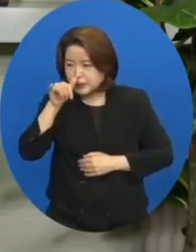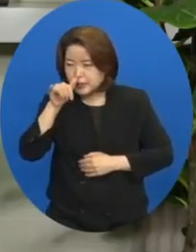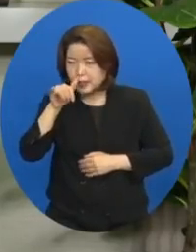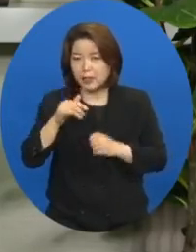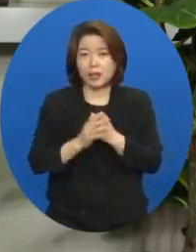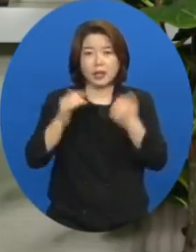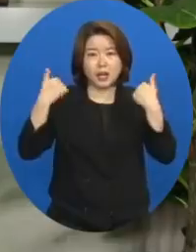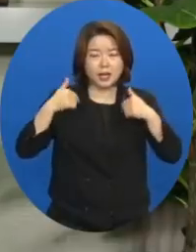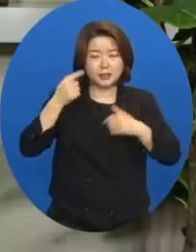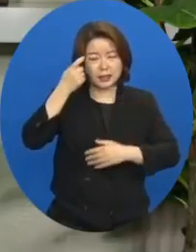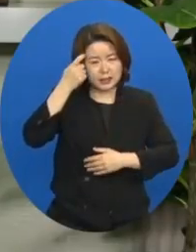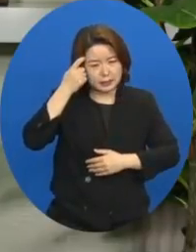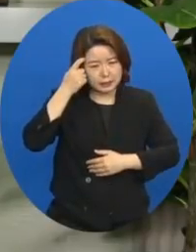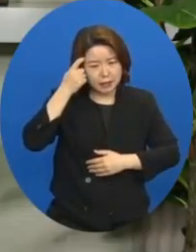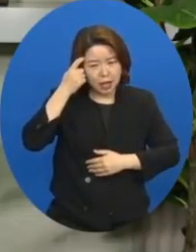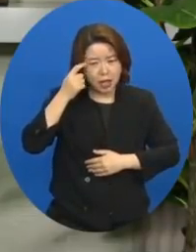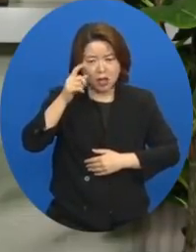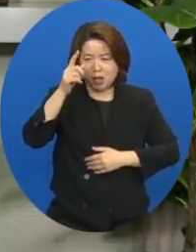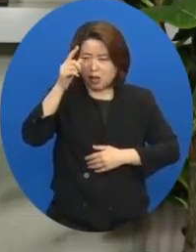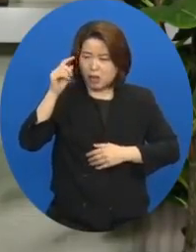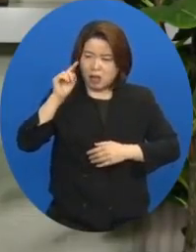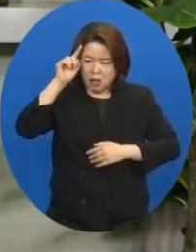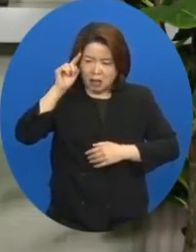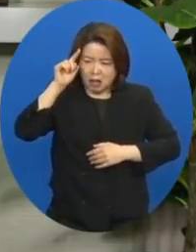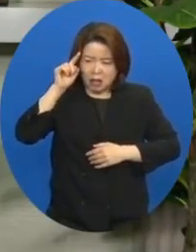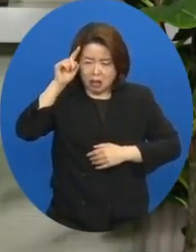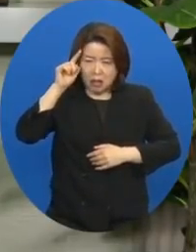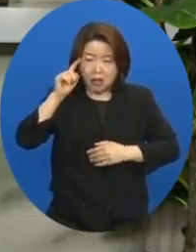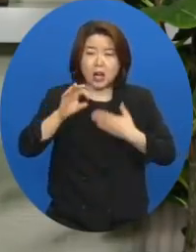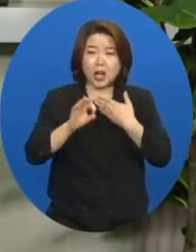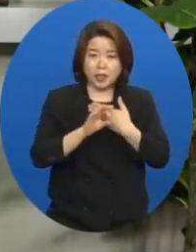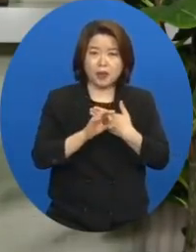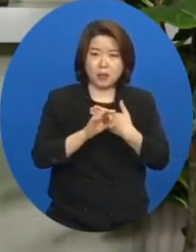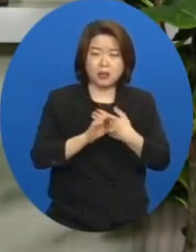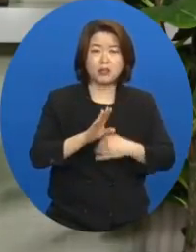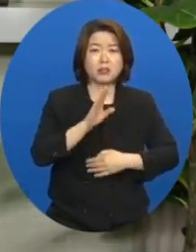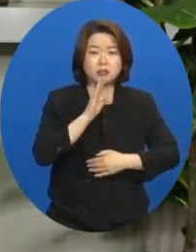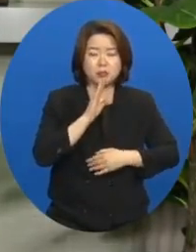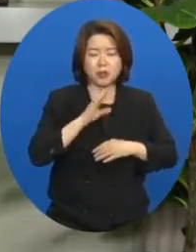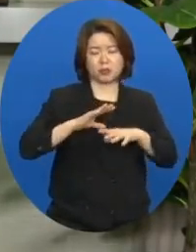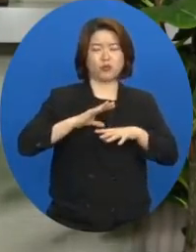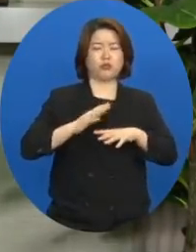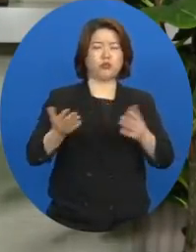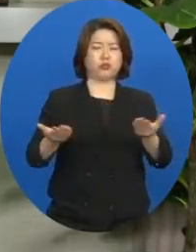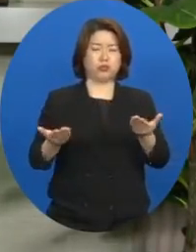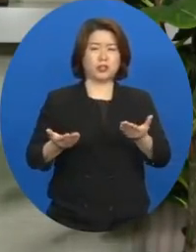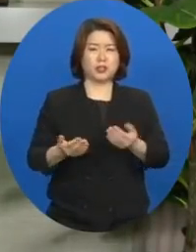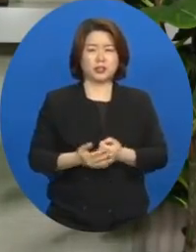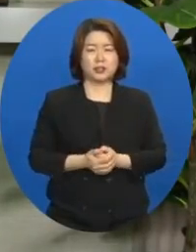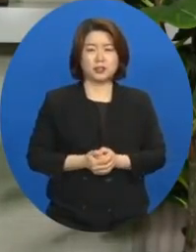항상 이런 생각하고 사는 것은 얼마나 사실 두려운 일입니까?